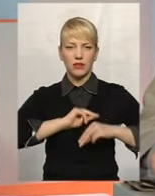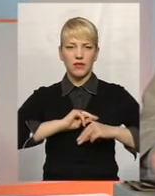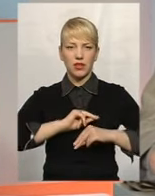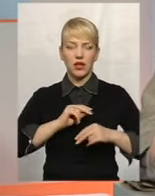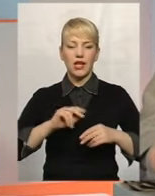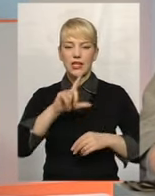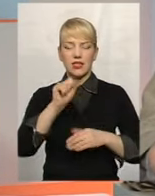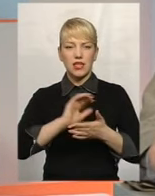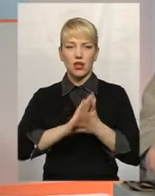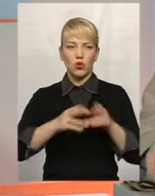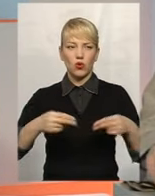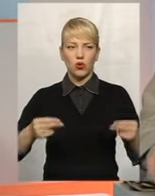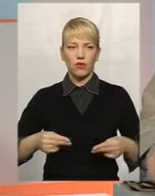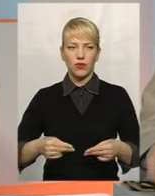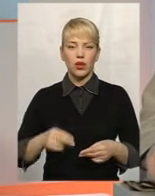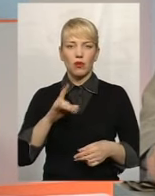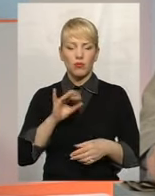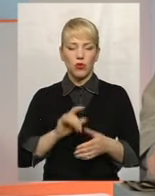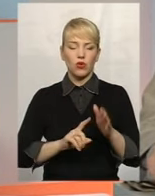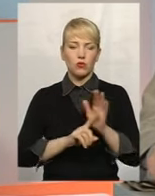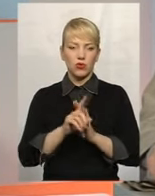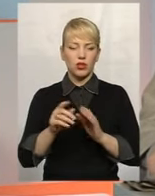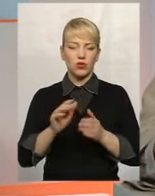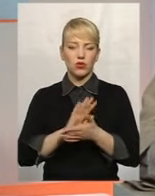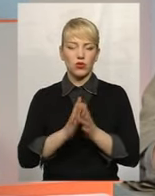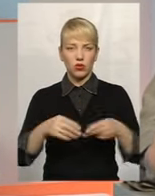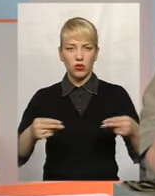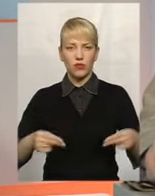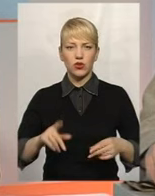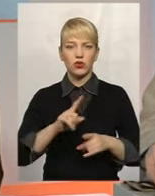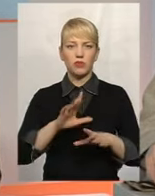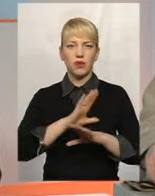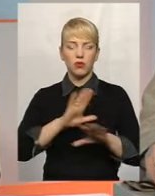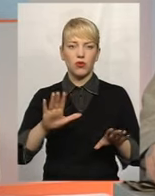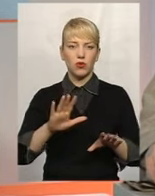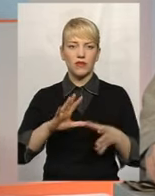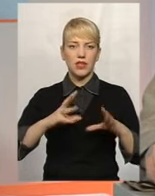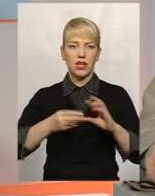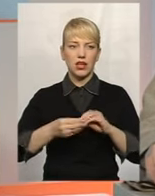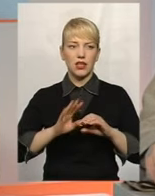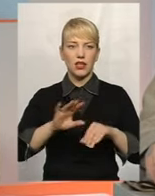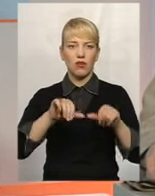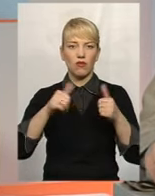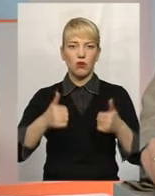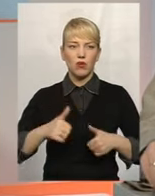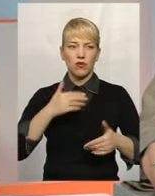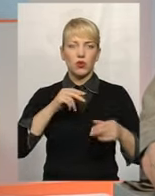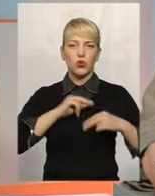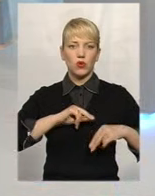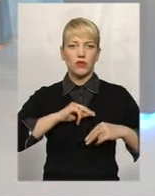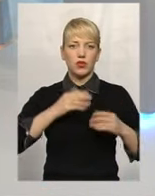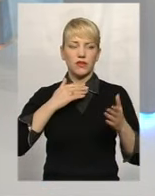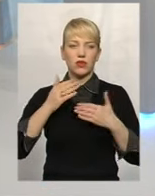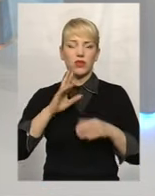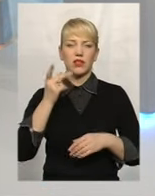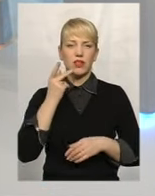договором про укладення трудового договору. Ну, з метою того, щоб не було взагалі неоформлених трудових відносин, скажімо так. І